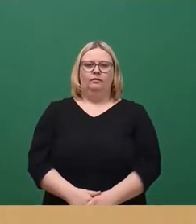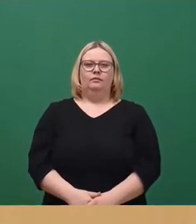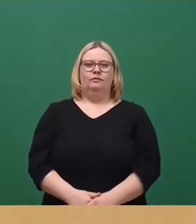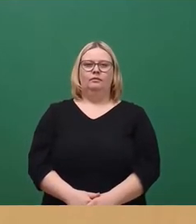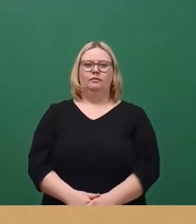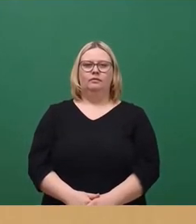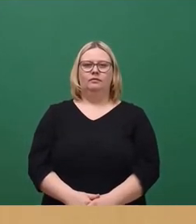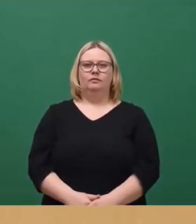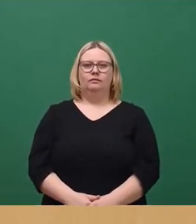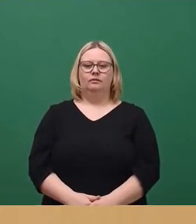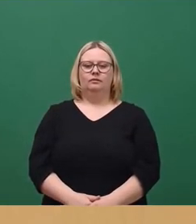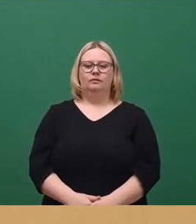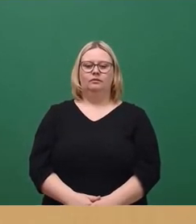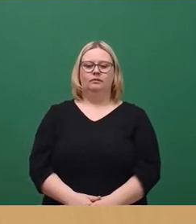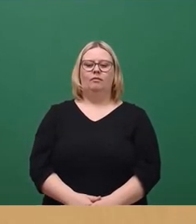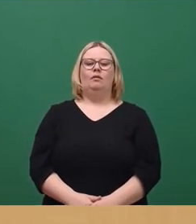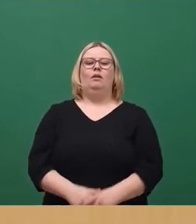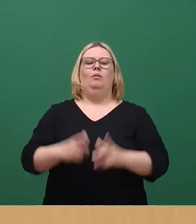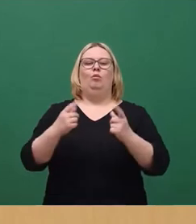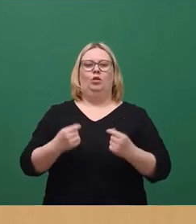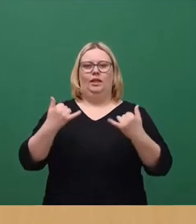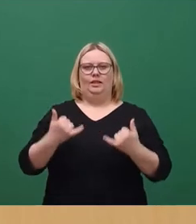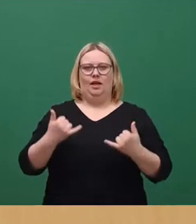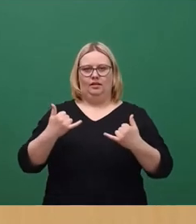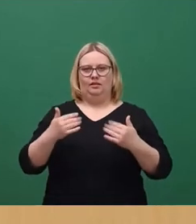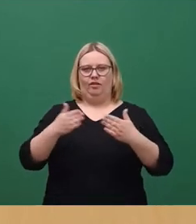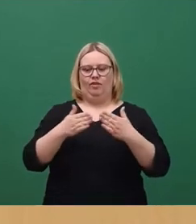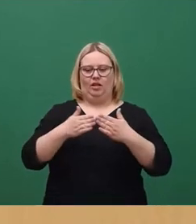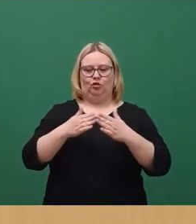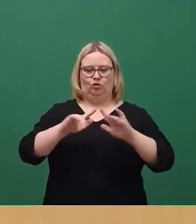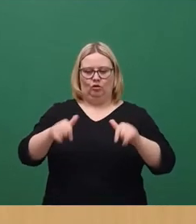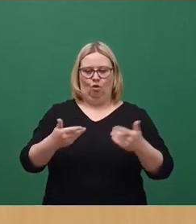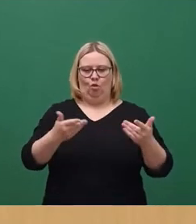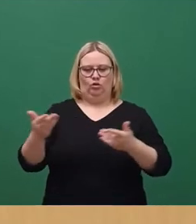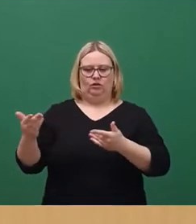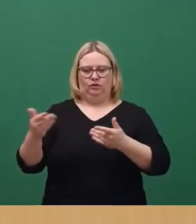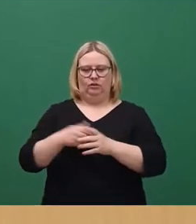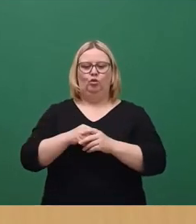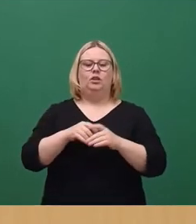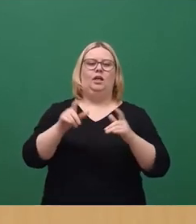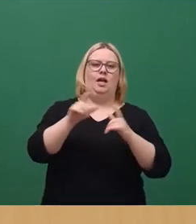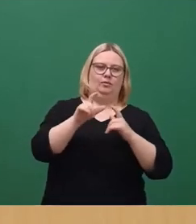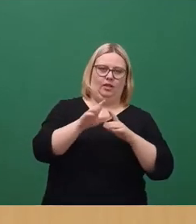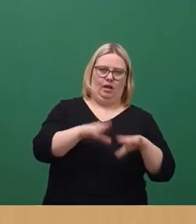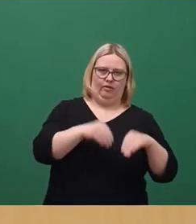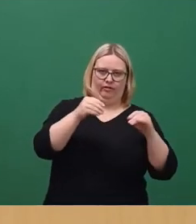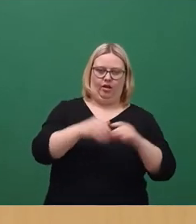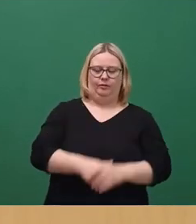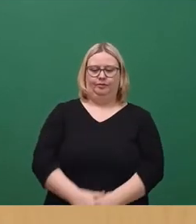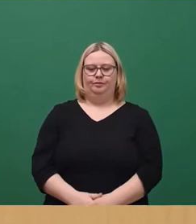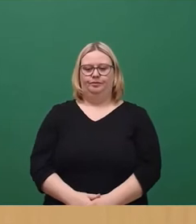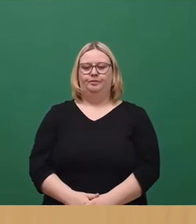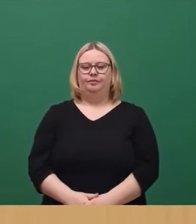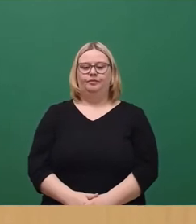So, und damit steigen wir ein in die Fraktionsrunde. Es beginnt, wie gesagt, die SPD-Fraktion. Frau Dr. Vogel, bitteschön.